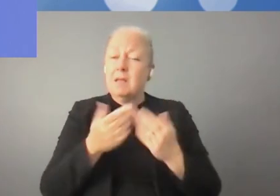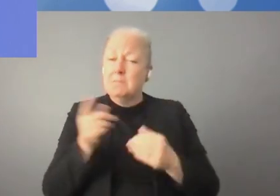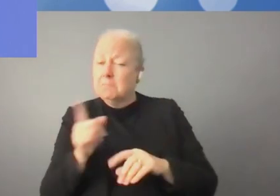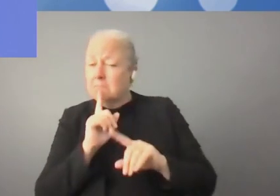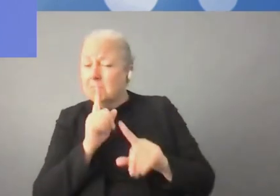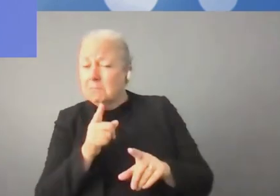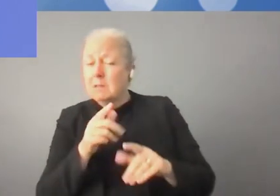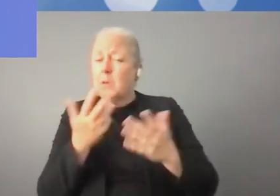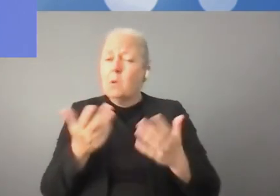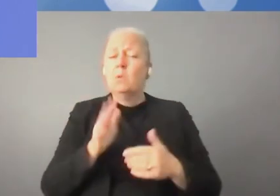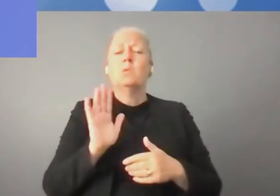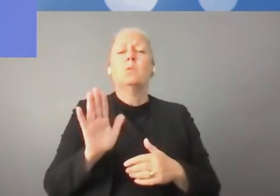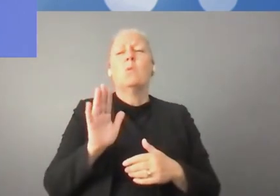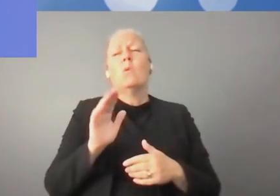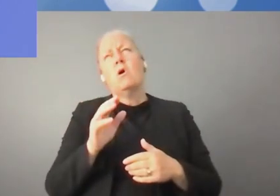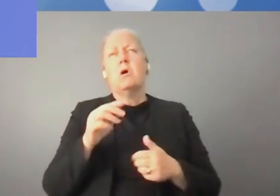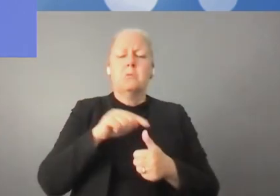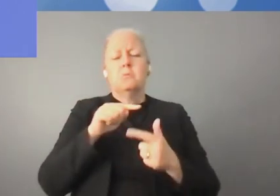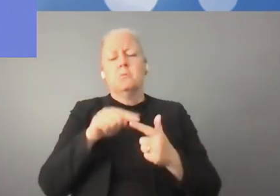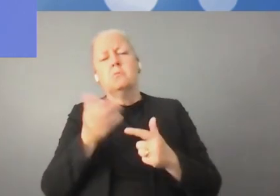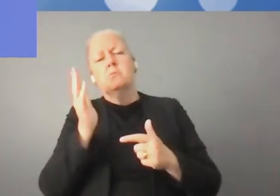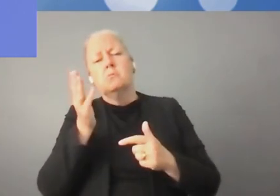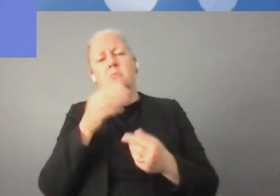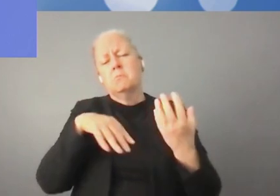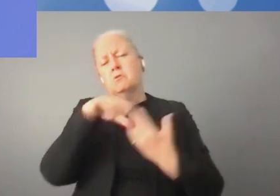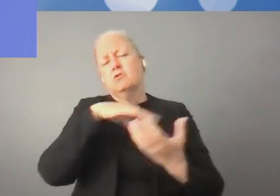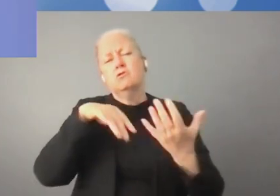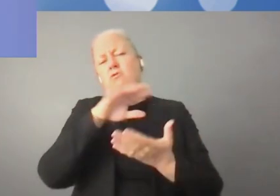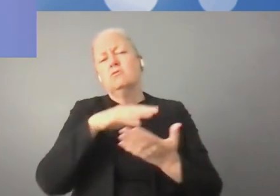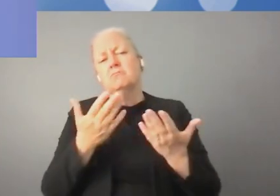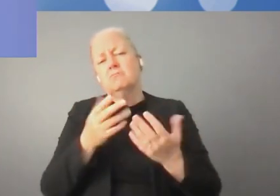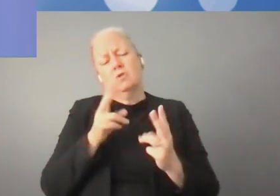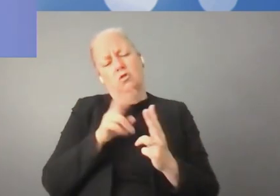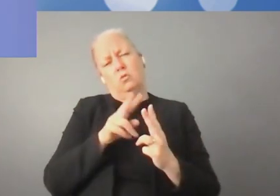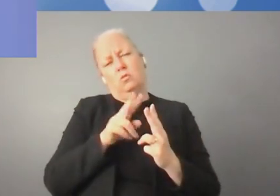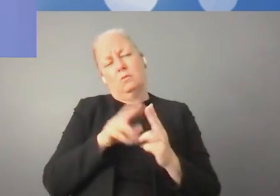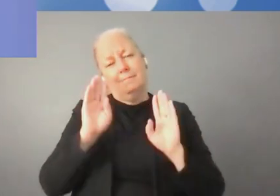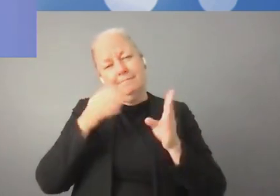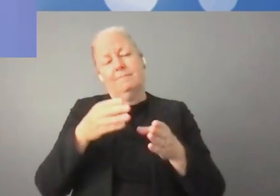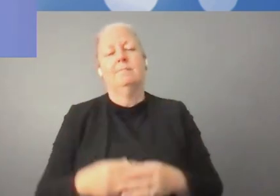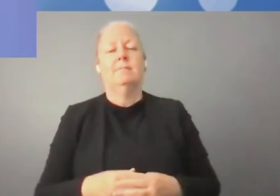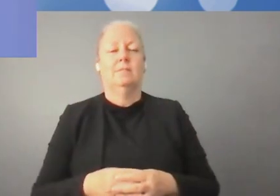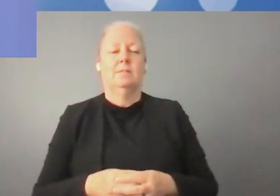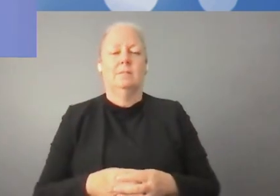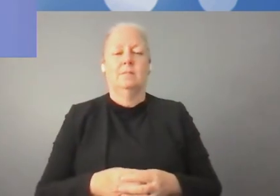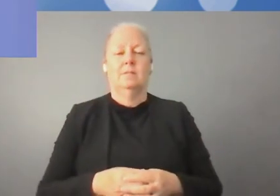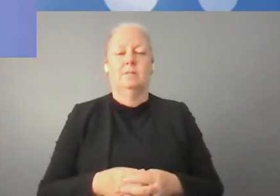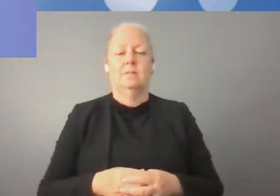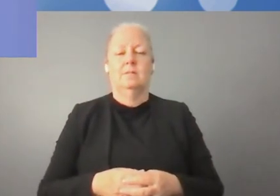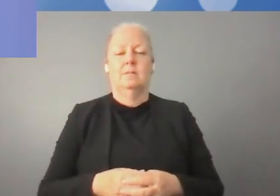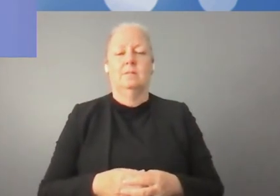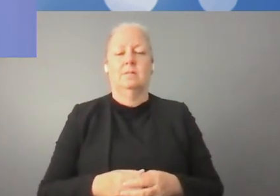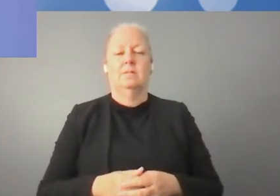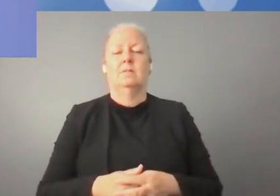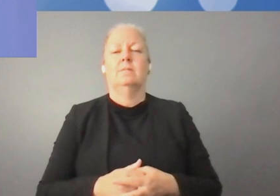financement de financer les technologies numériques. Peut-être que pourriez rebondir là-dessus, mais ce n pas obligé. pouvez ouvrir à ma question. Toujours avec l'excellente